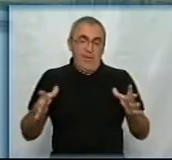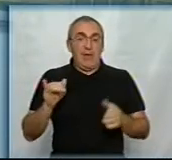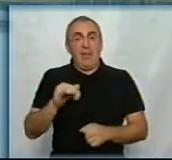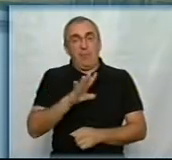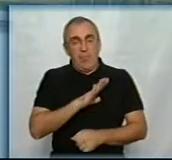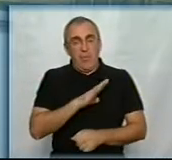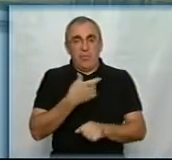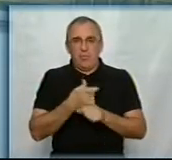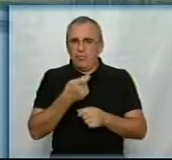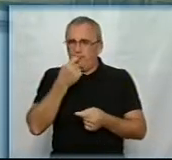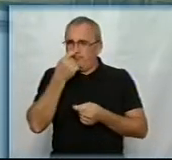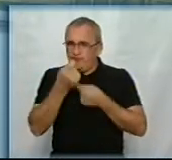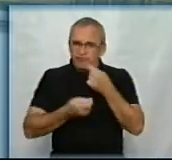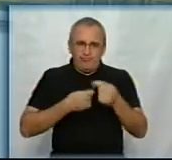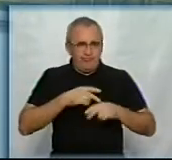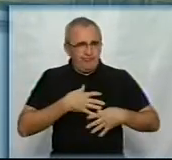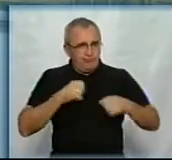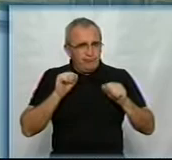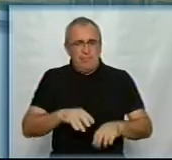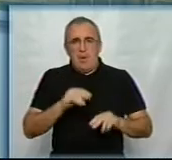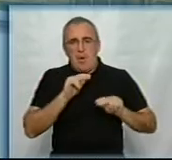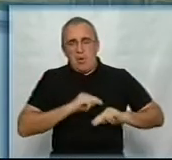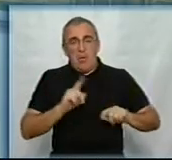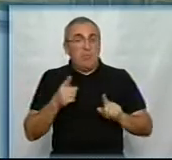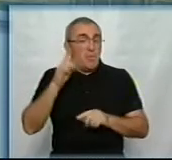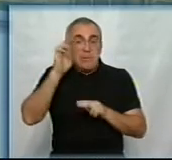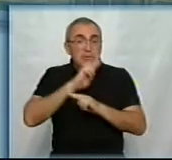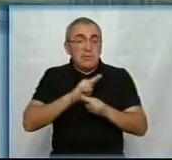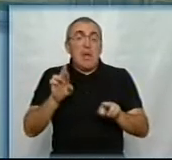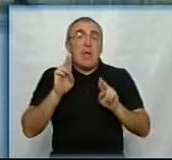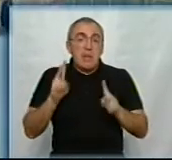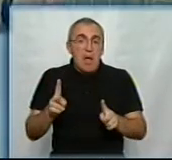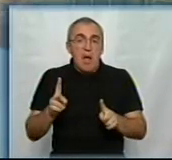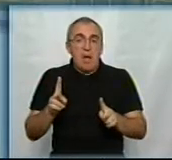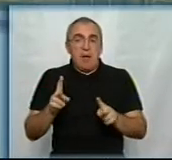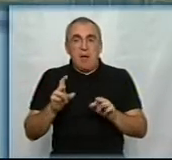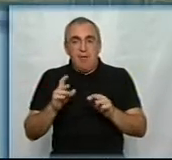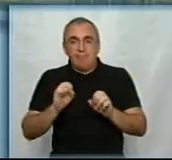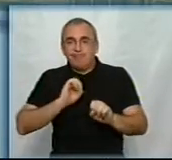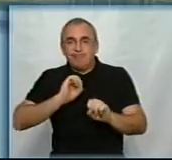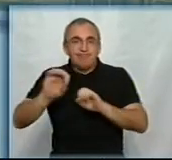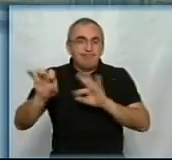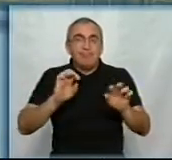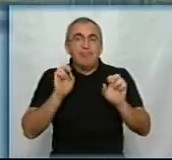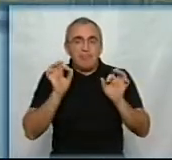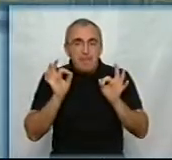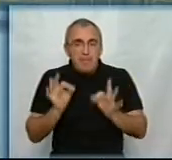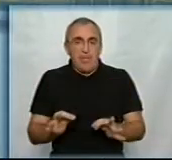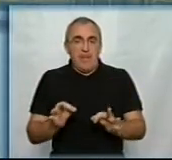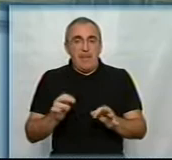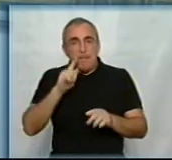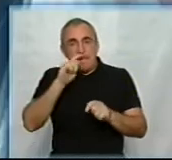була дуже кропітка робота. Чому кропіткала робота? Тому що ми не знали, як їх обліковувати, як правильно